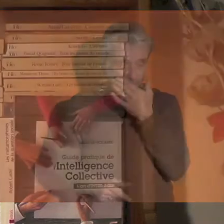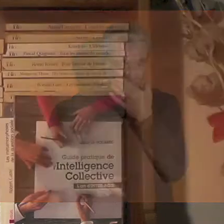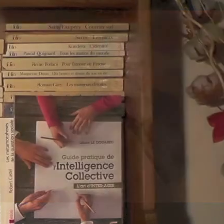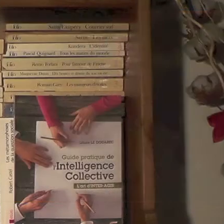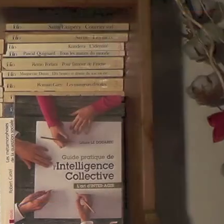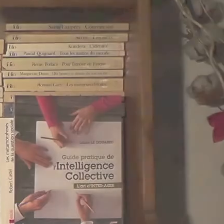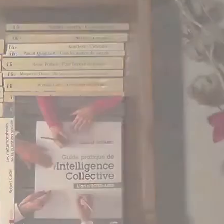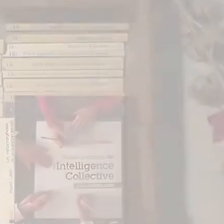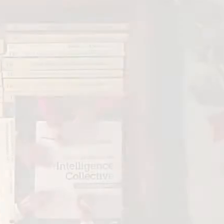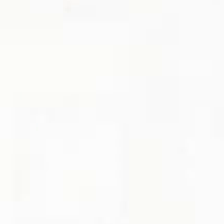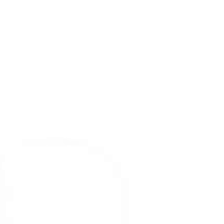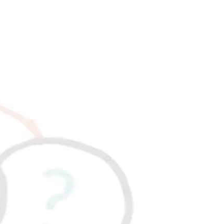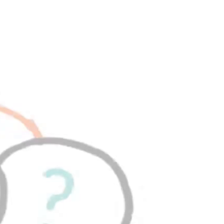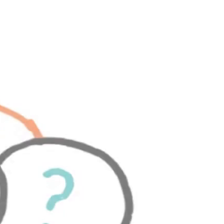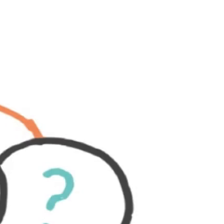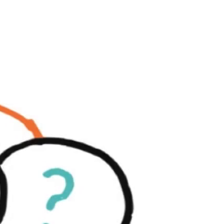Google, etc.